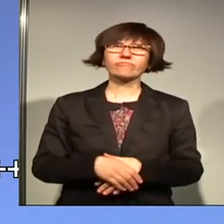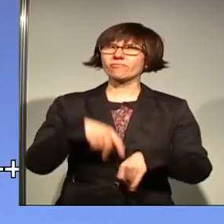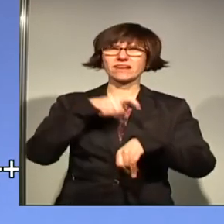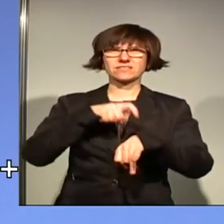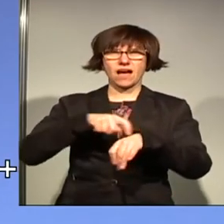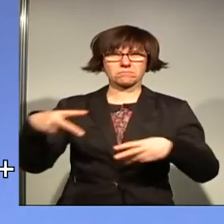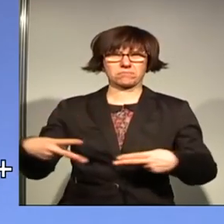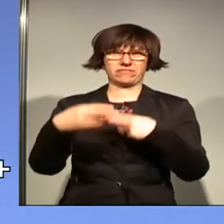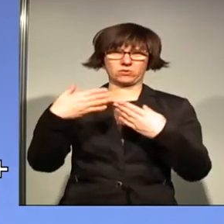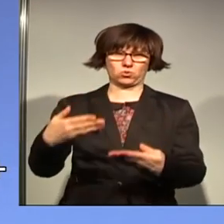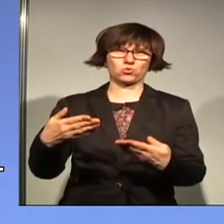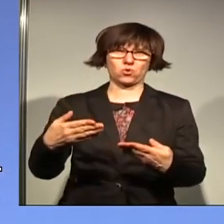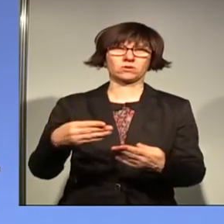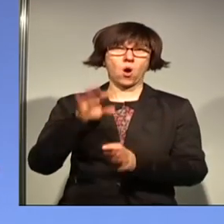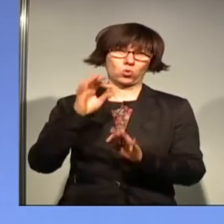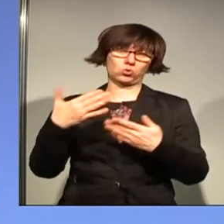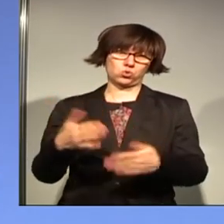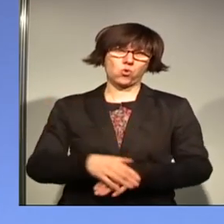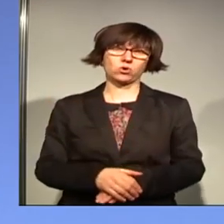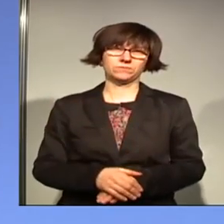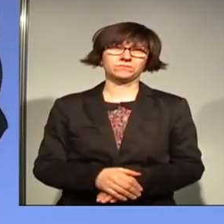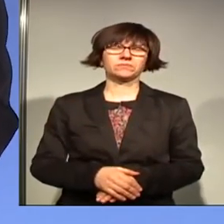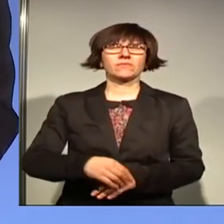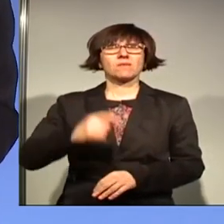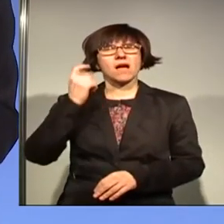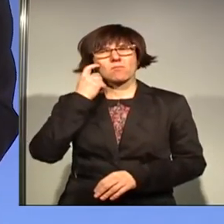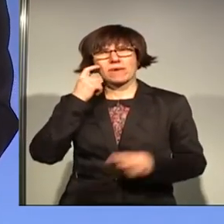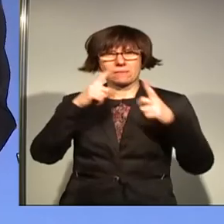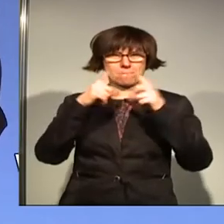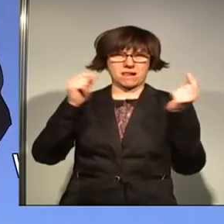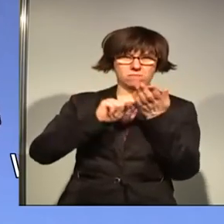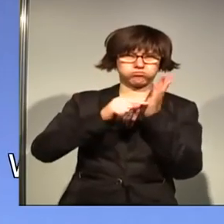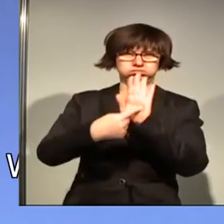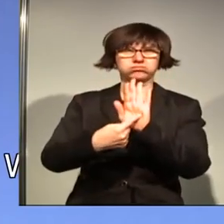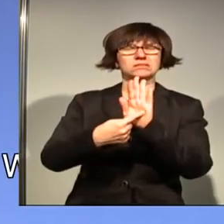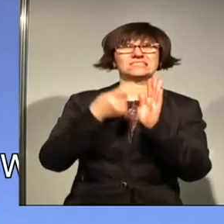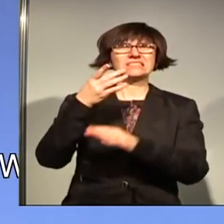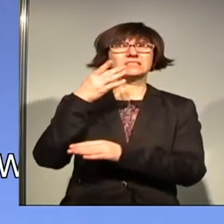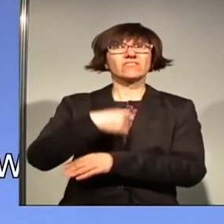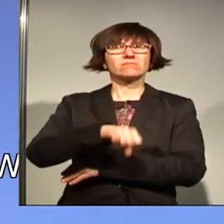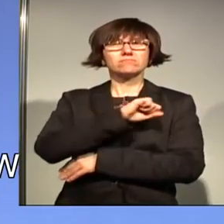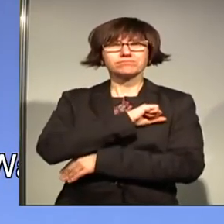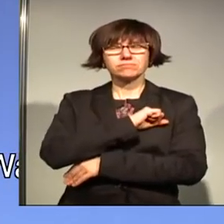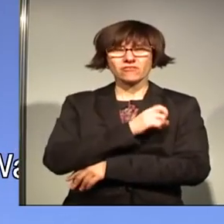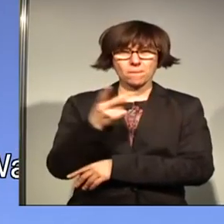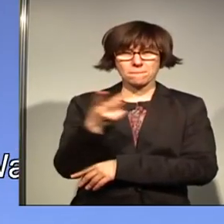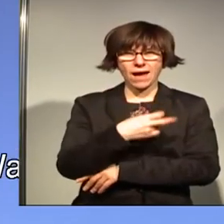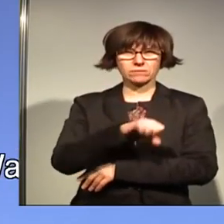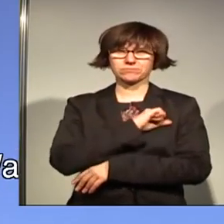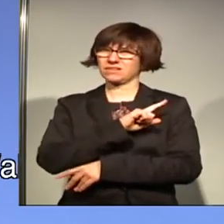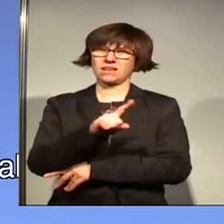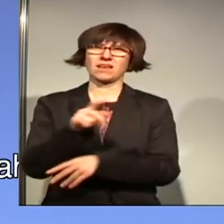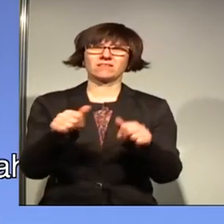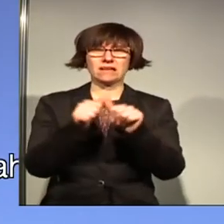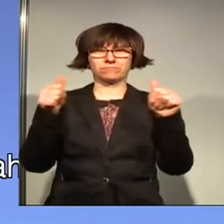Befristung. Das ist auch gut so. Aber um in dem Bild zu bleiben, das ist keine Zugewinngemeinschaft. Bei der Trennung